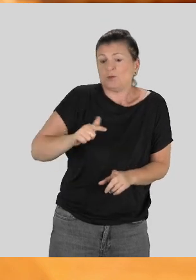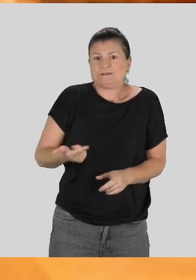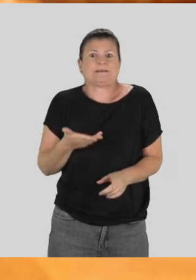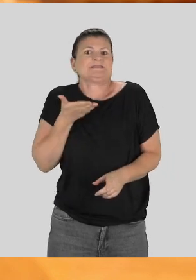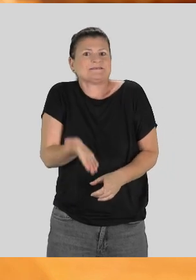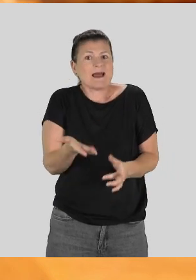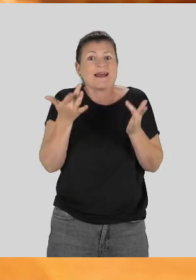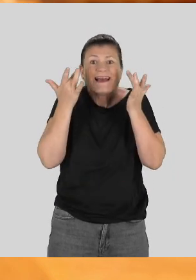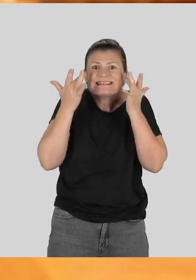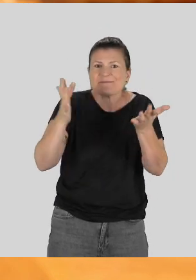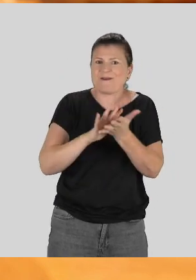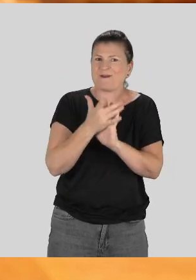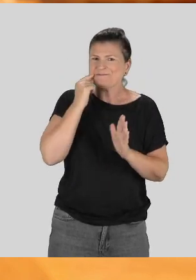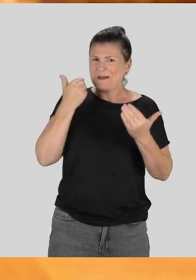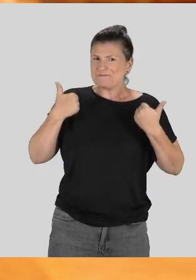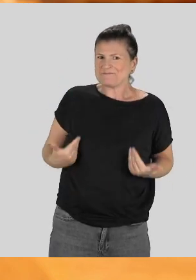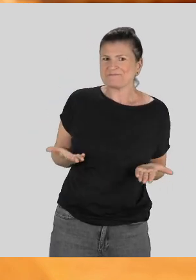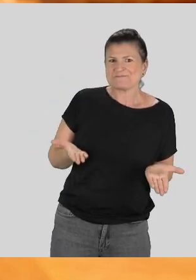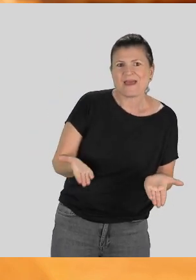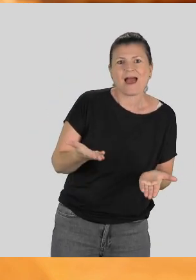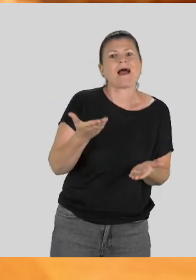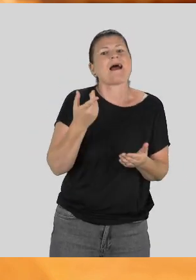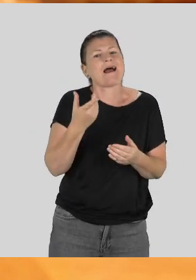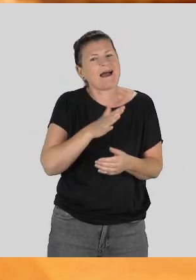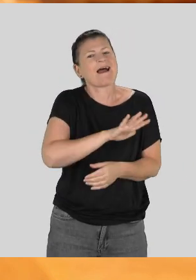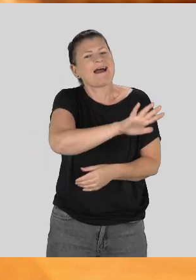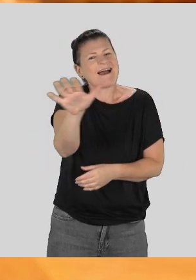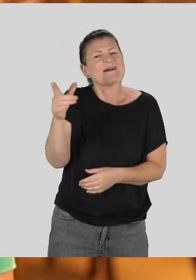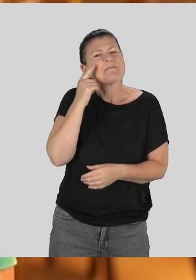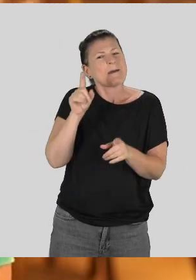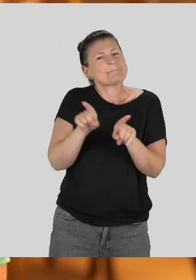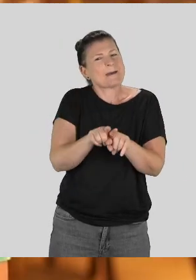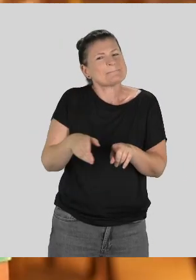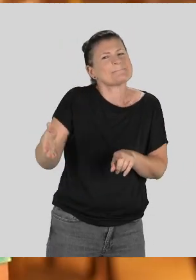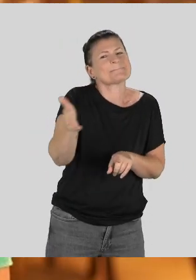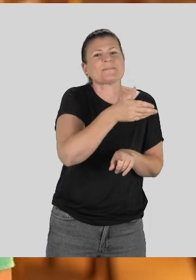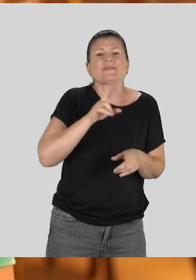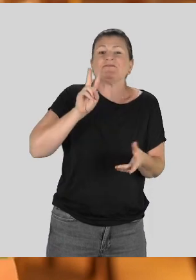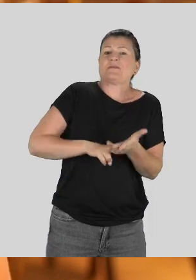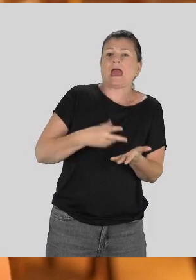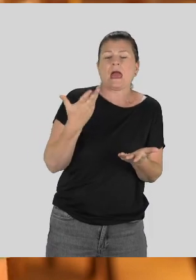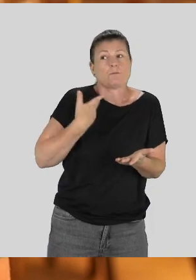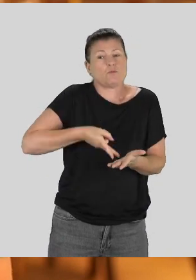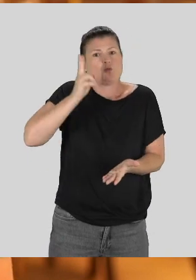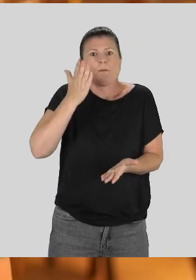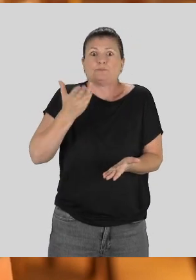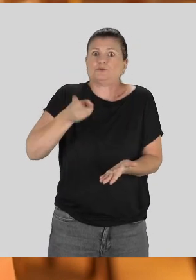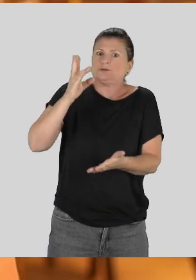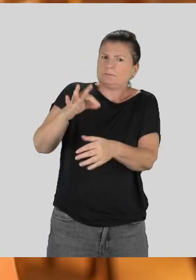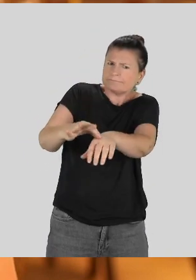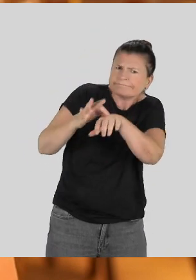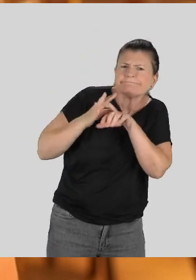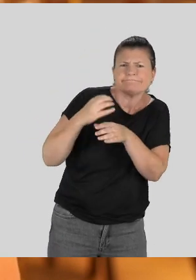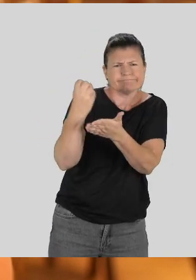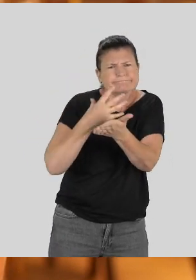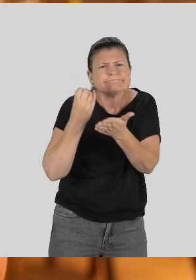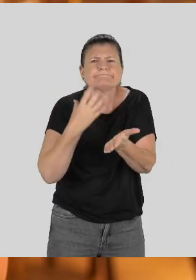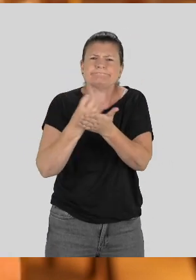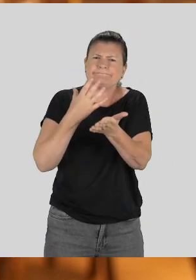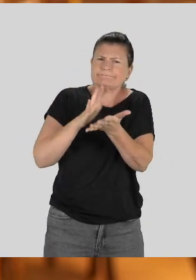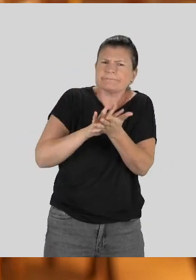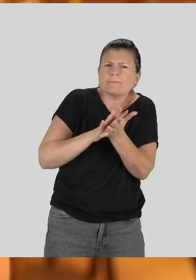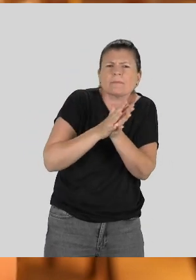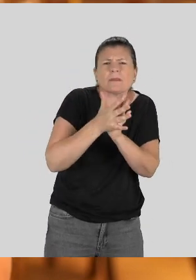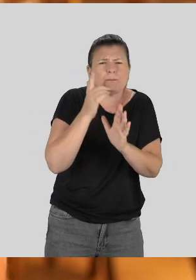Et donc entre le premier et le deuxième, je suis devenu un papa expérimenté, mais finalement comme tous les papas. Après, la réalité, c'est que je pense qu'on a besoin d'un accompagnement plus important, d